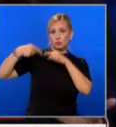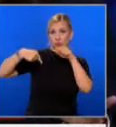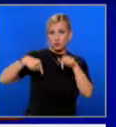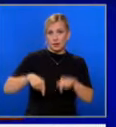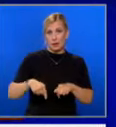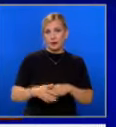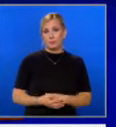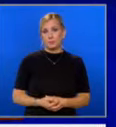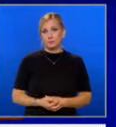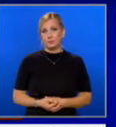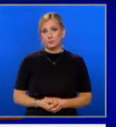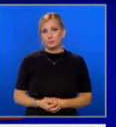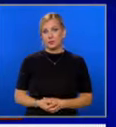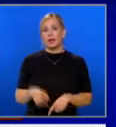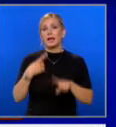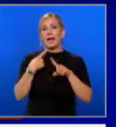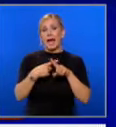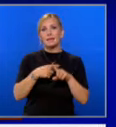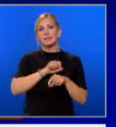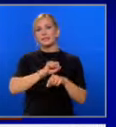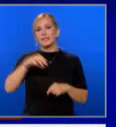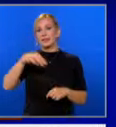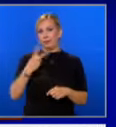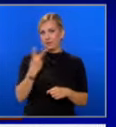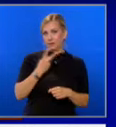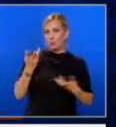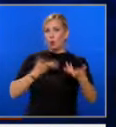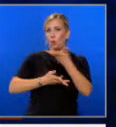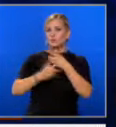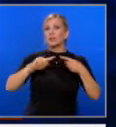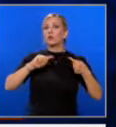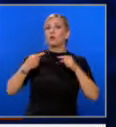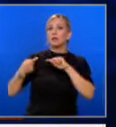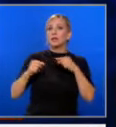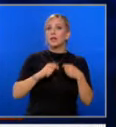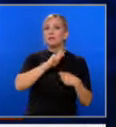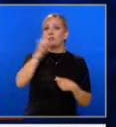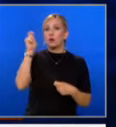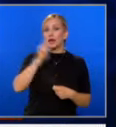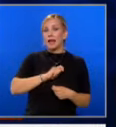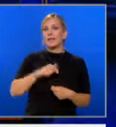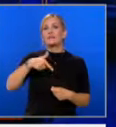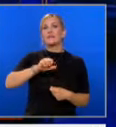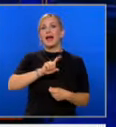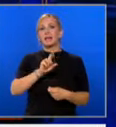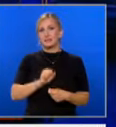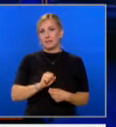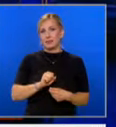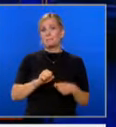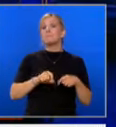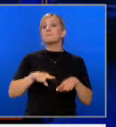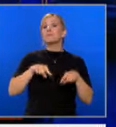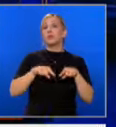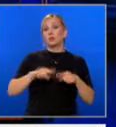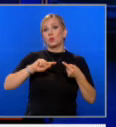депресия. Харис и Трамп обсъдиха конфликтите в Украина и в ивицата Газа. Според кандидата на демократите,